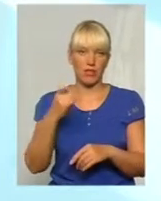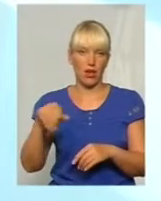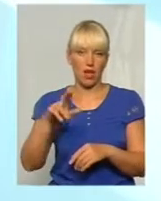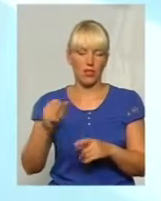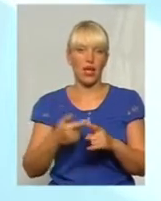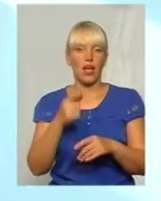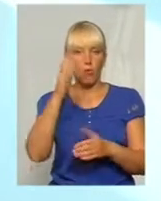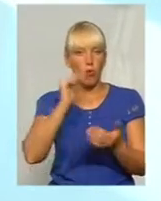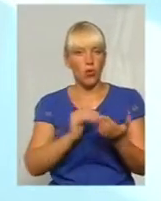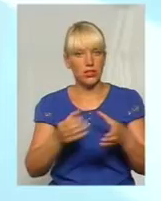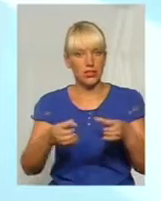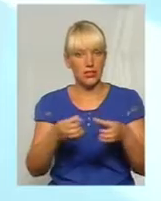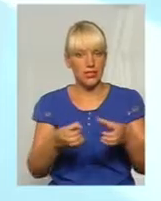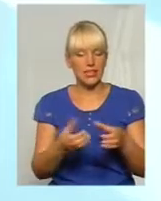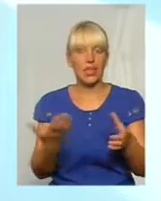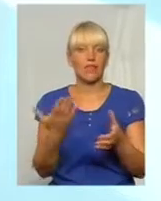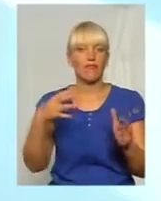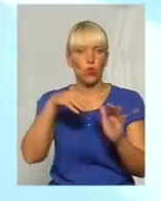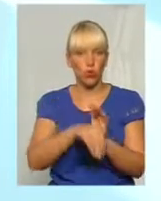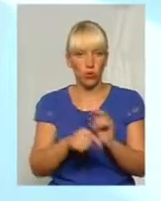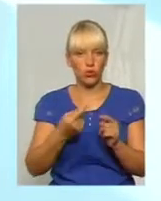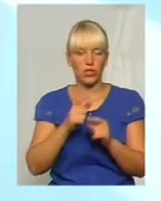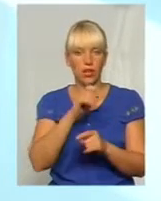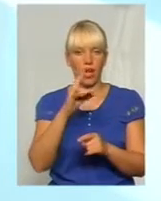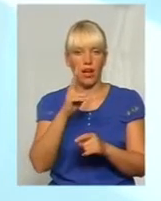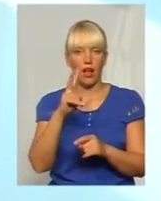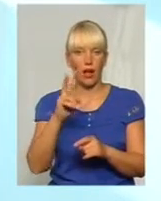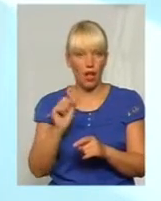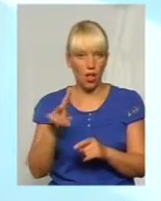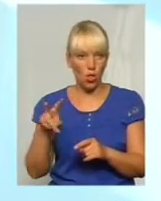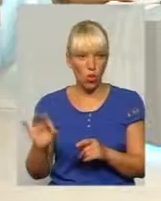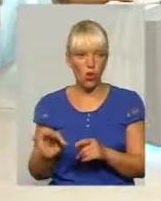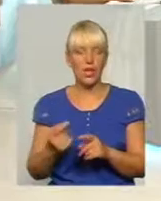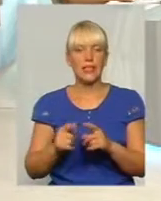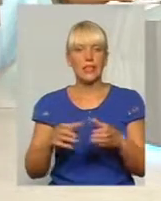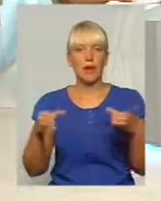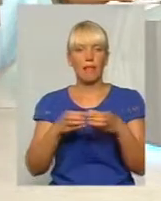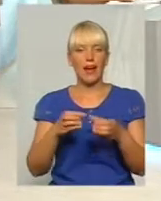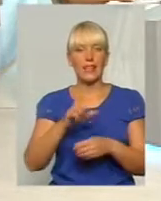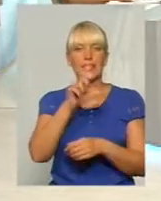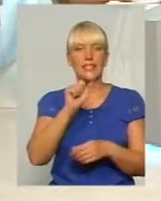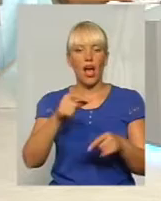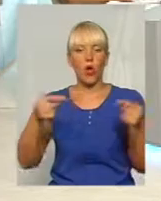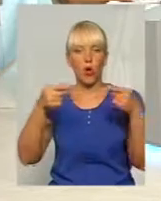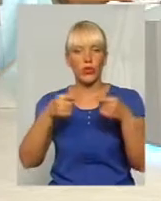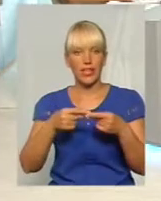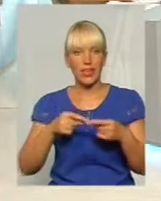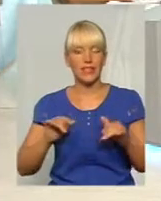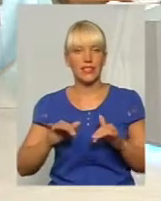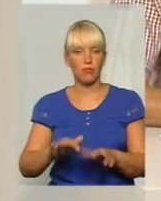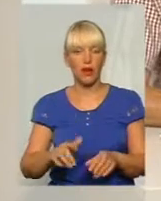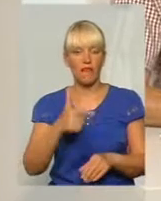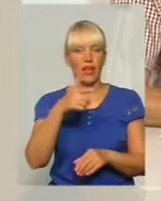в усякому разі, у фракції, якої перебуває пан Харкавий в обласній раді, це до партії за конкретні справи Олександра Герега.